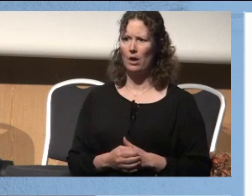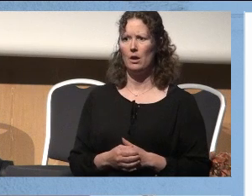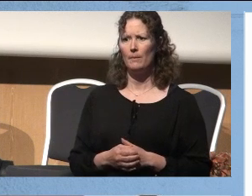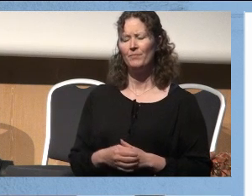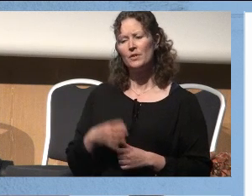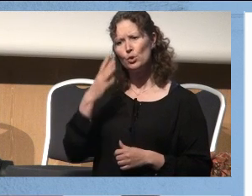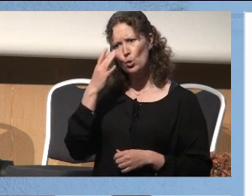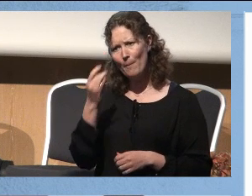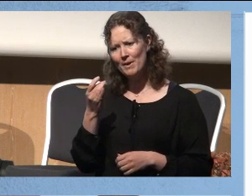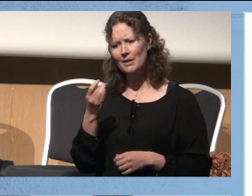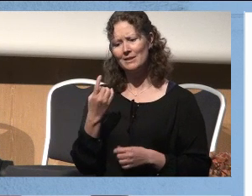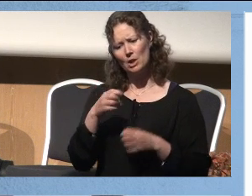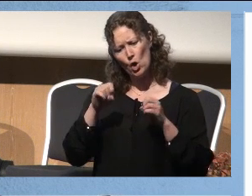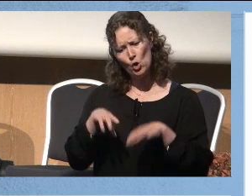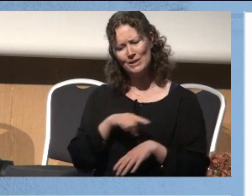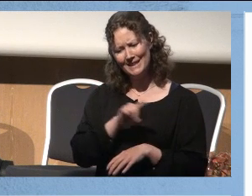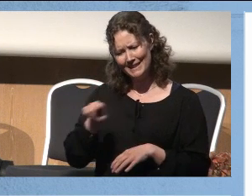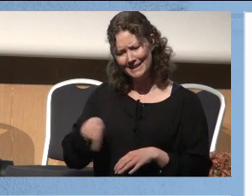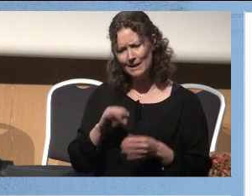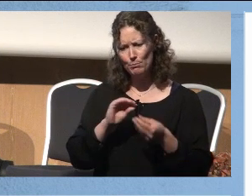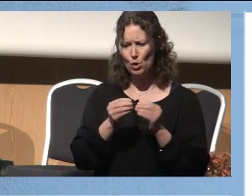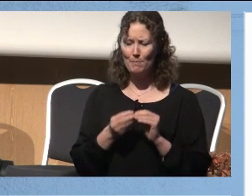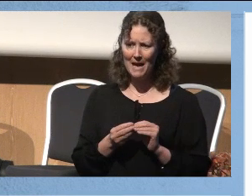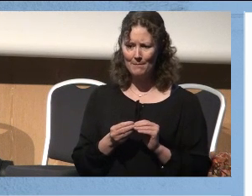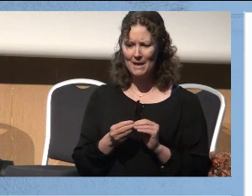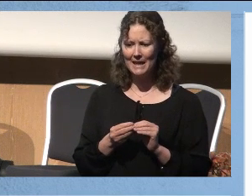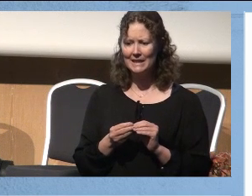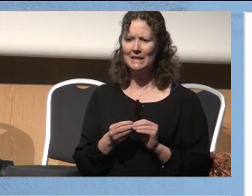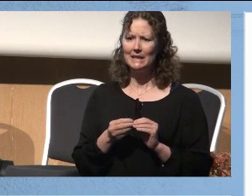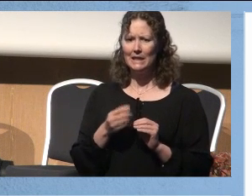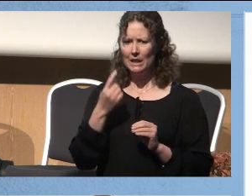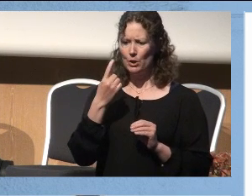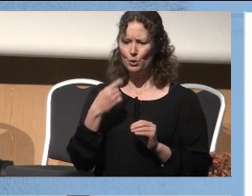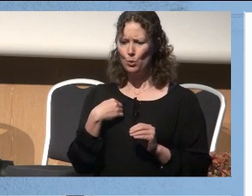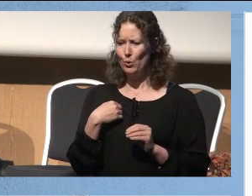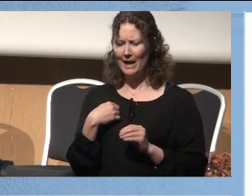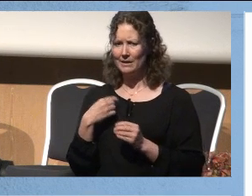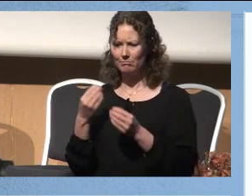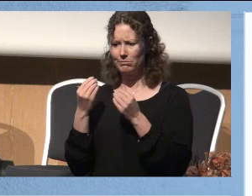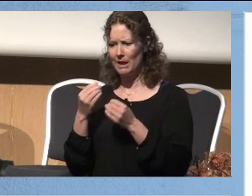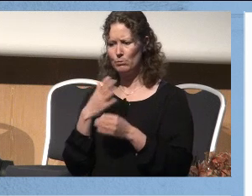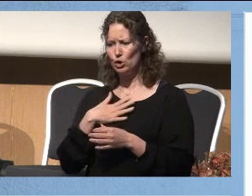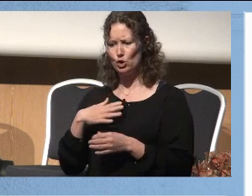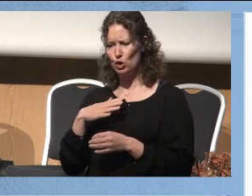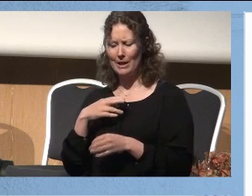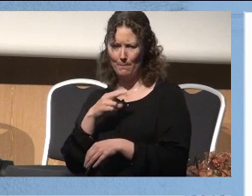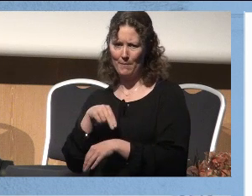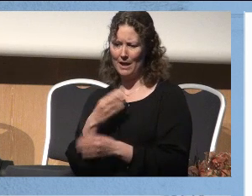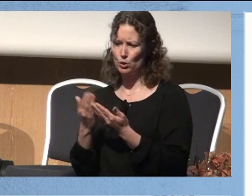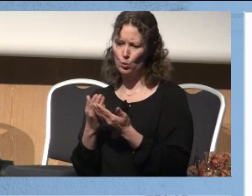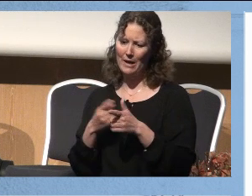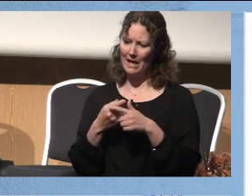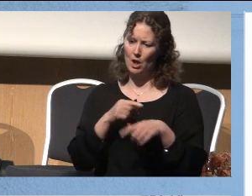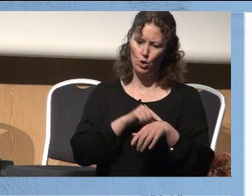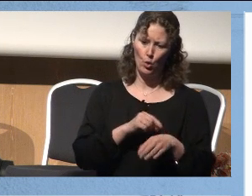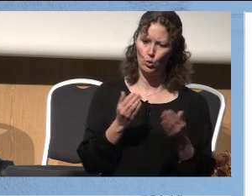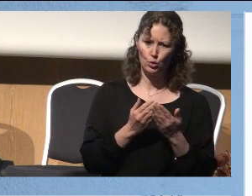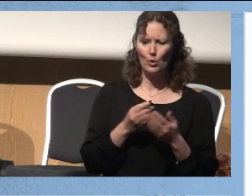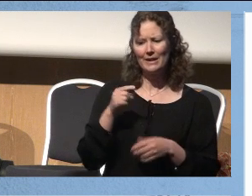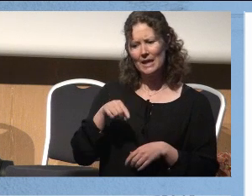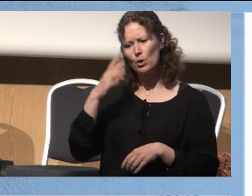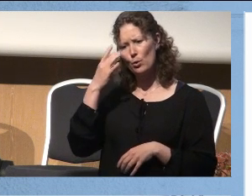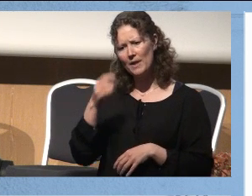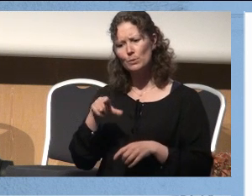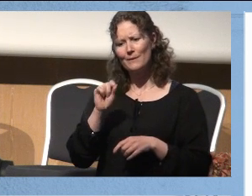Og kompetansen til å løse disse problemene, de er ikke en del, tror jeg, på sykepleierskolen, eller på doktorskolen, eller på noen andre steder. Dette er en